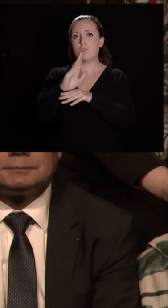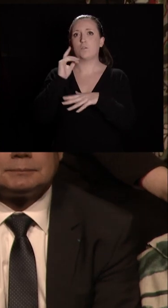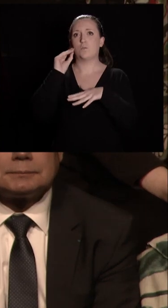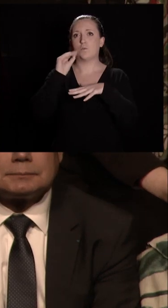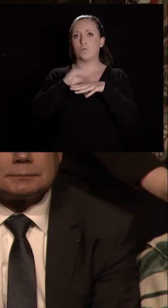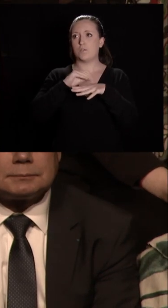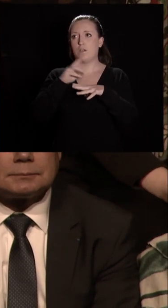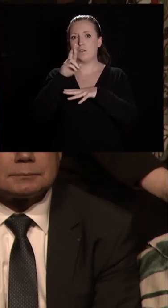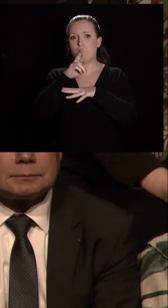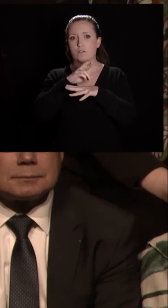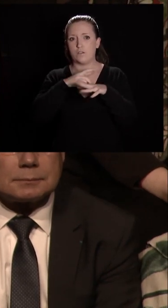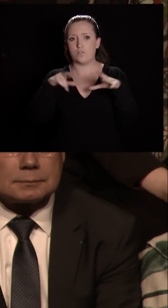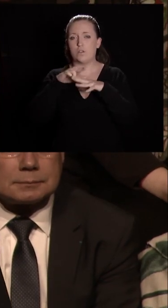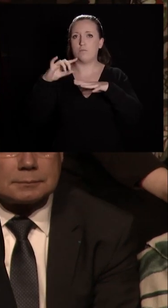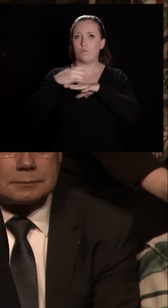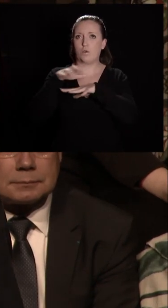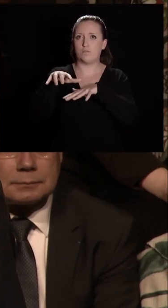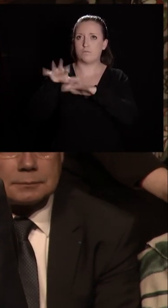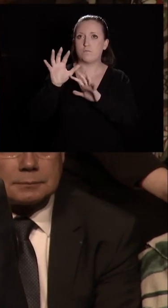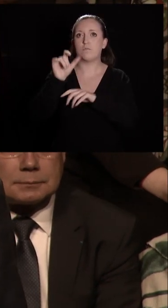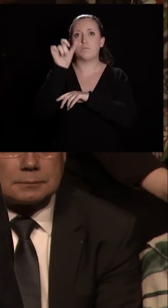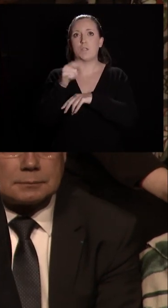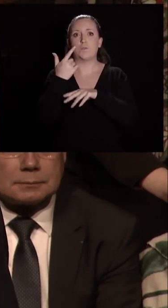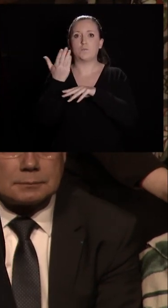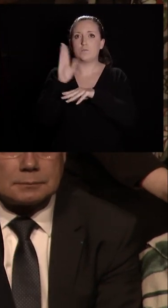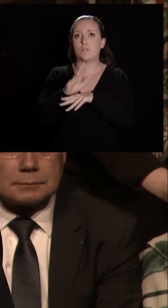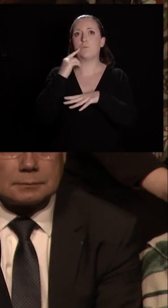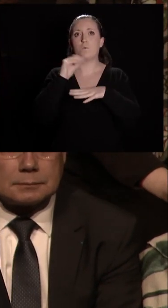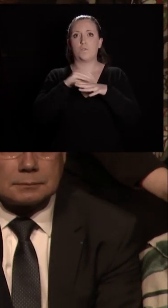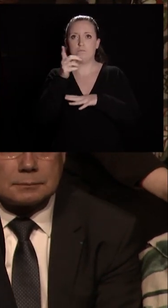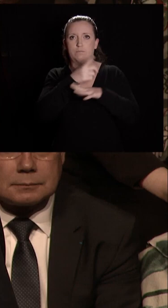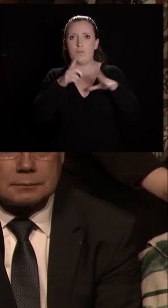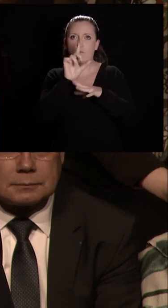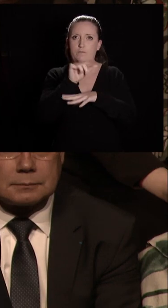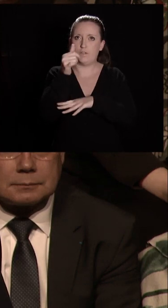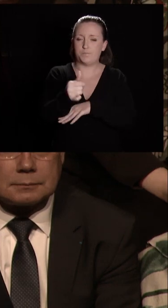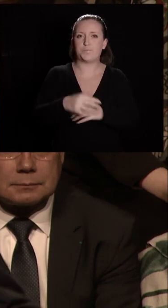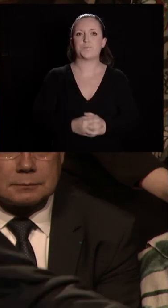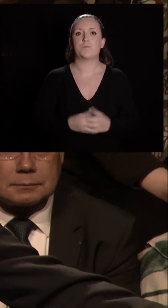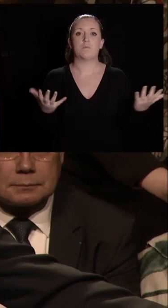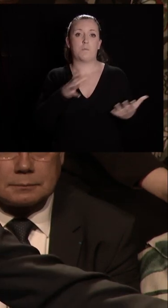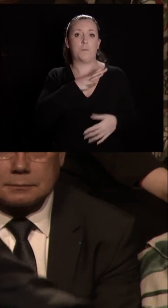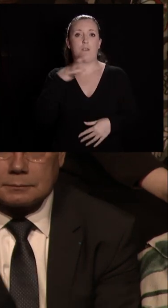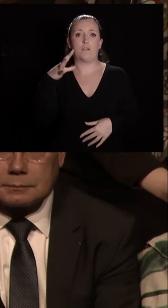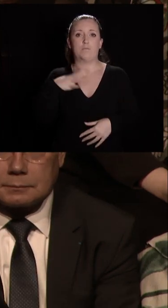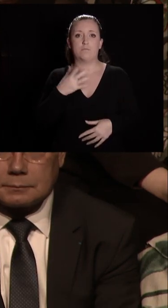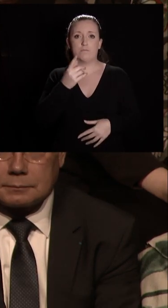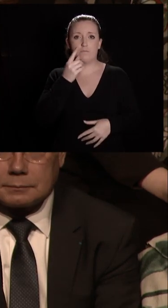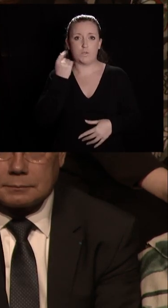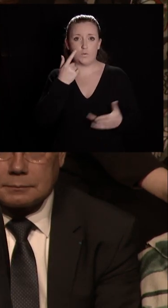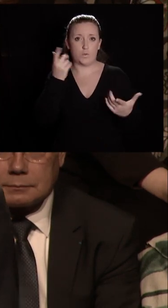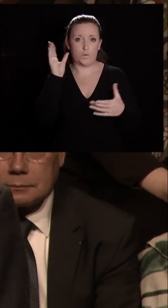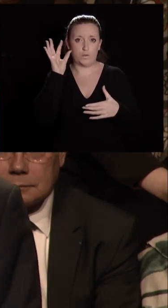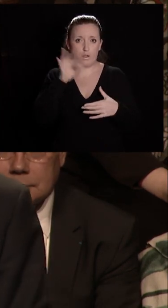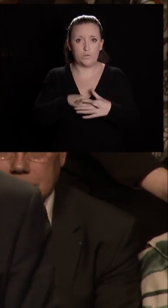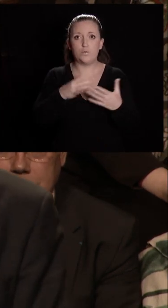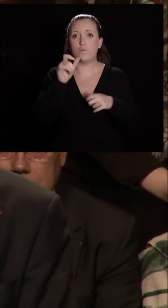de Bourgogne, Franche-Comté, monsieur le représentant du conseil départemental de la Côte d'Or, mesdames, messieurs les élus, les collègues